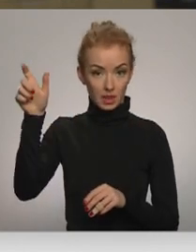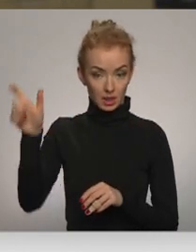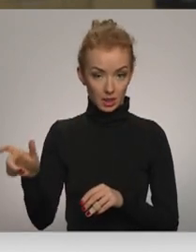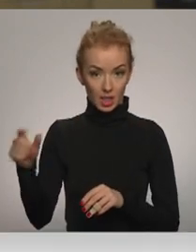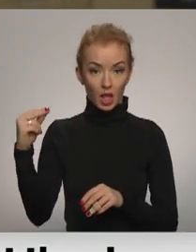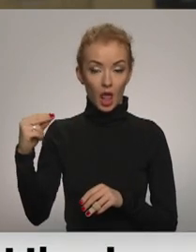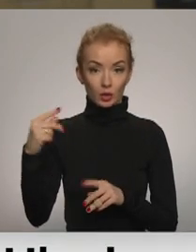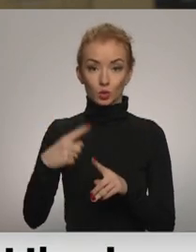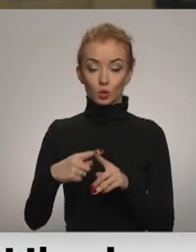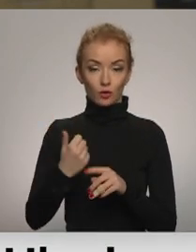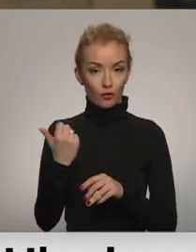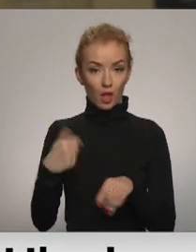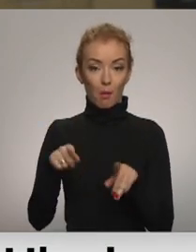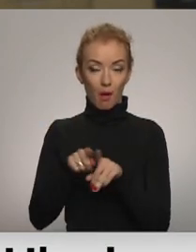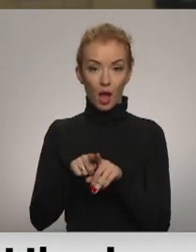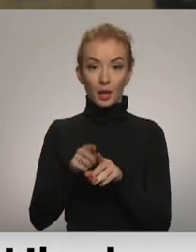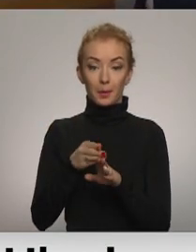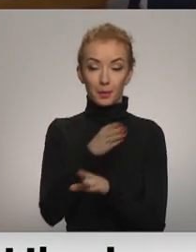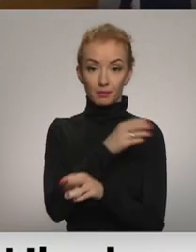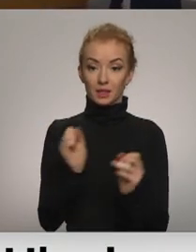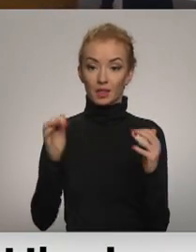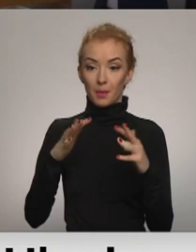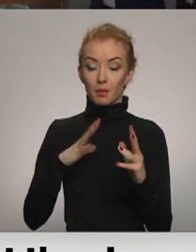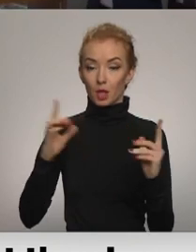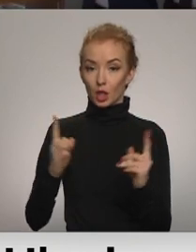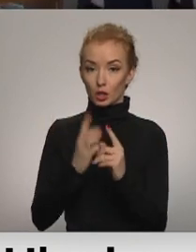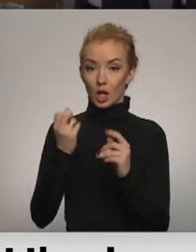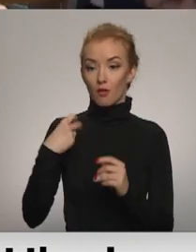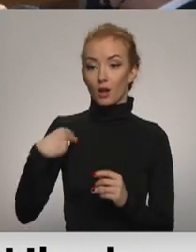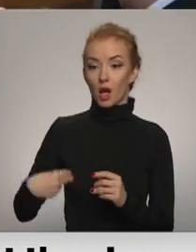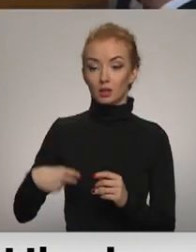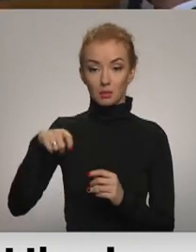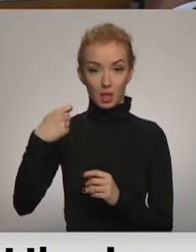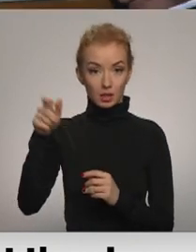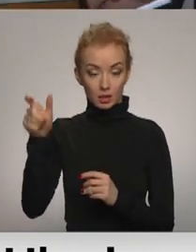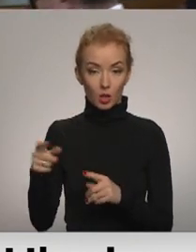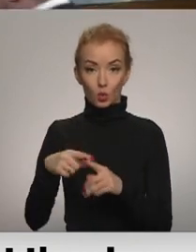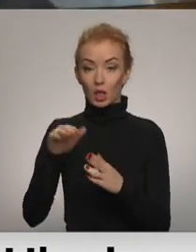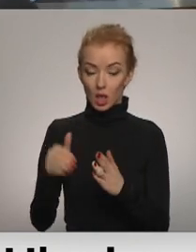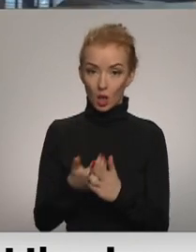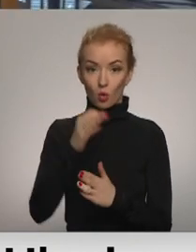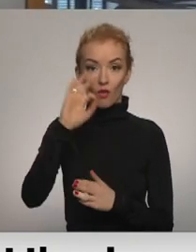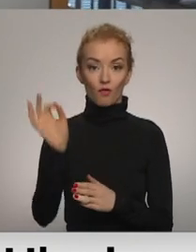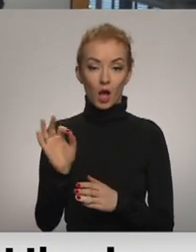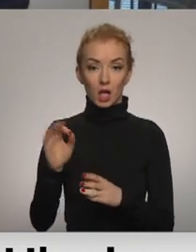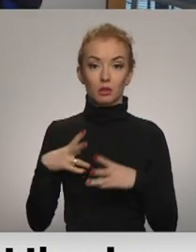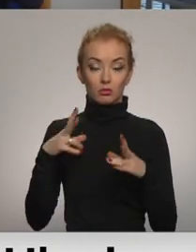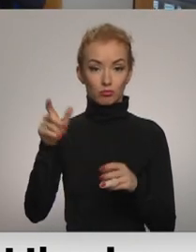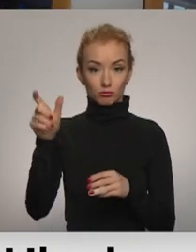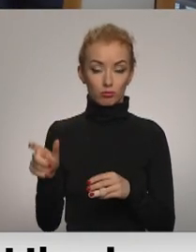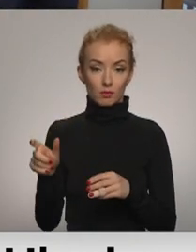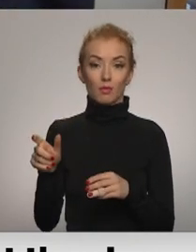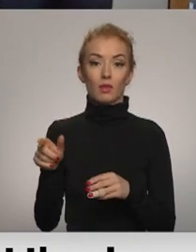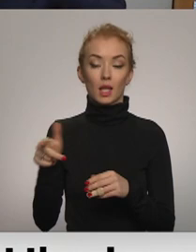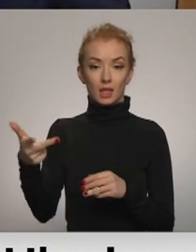Zelenskis. Viņam arī tikko pirms sameta bija tikšanās ar Francijas prezidentu un jauno Vācijas kancleru. Tas ir tādāvētais